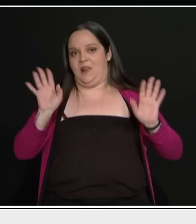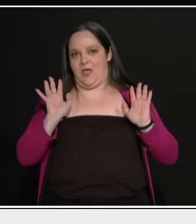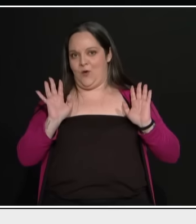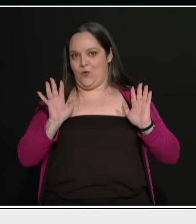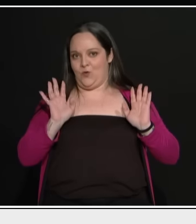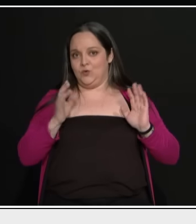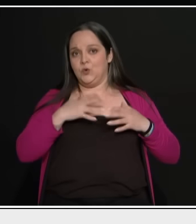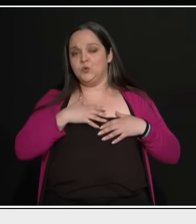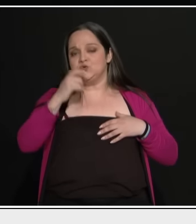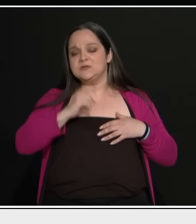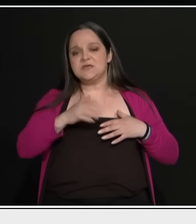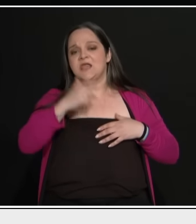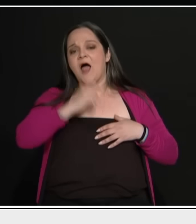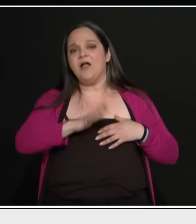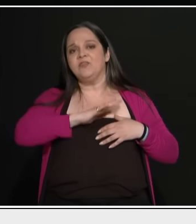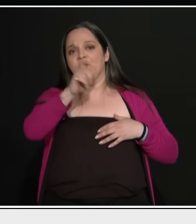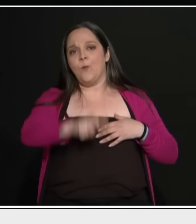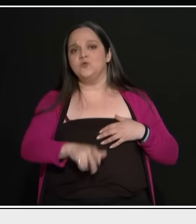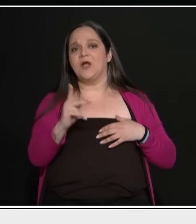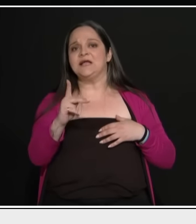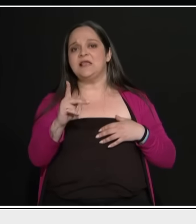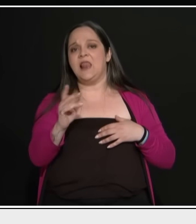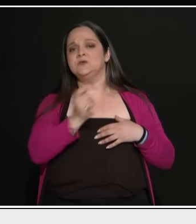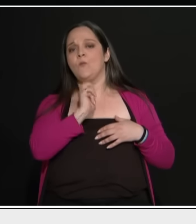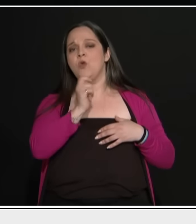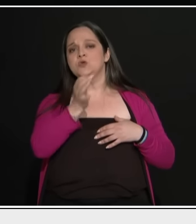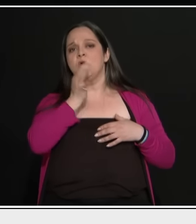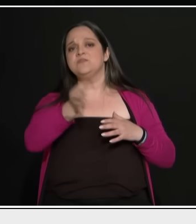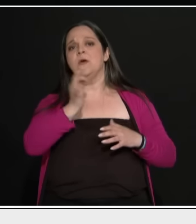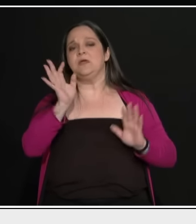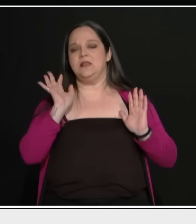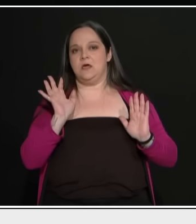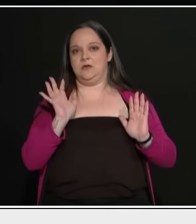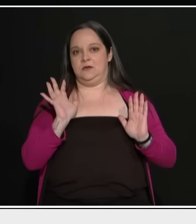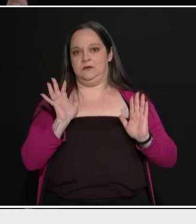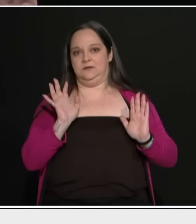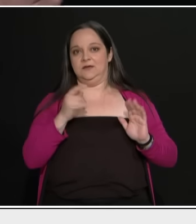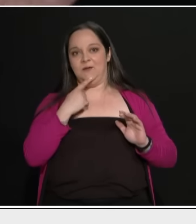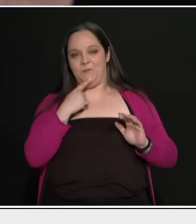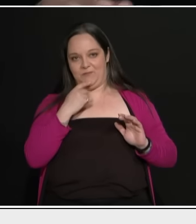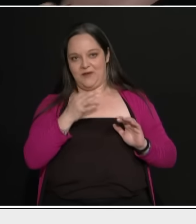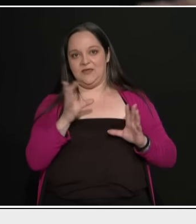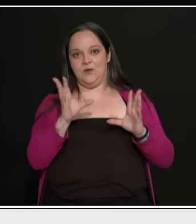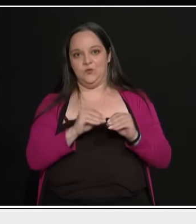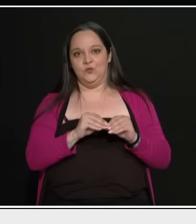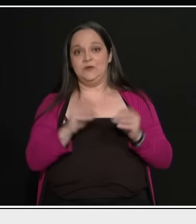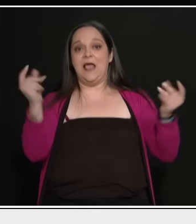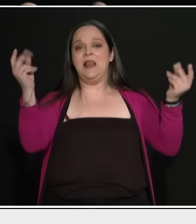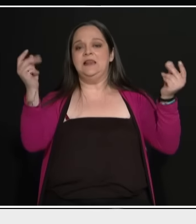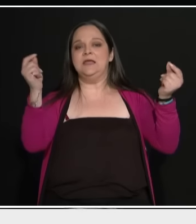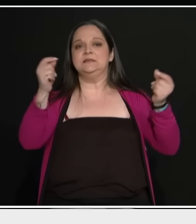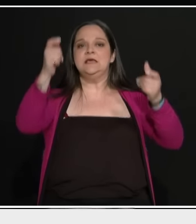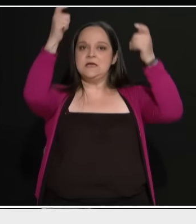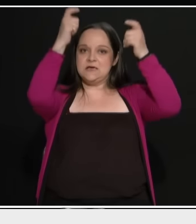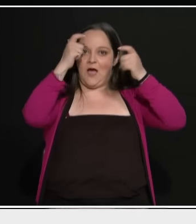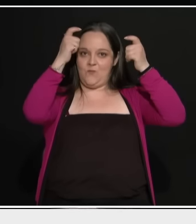σαν άνθρωπος ο Κασελάκης. Πολιτικά δεν μιλάει. Τώρα βάλετε το κομμάτι της ηθικής εγώ να το ρωτήσω. Κάνει γλέντη γάμου. Και